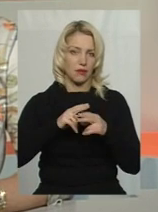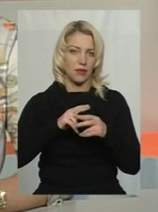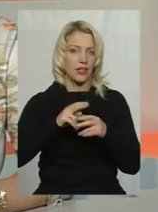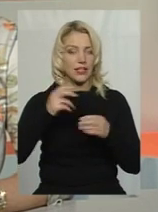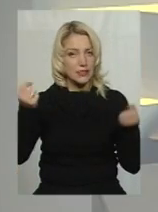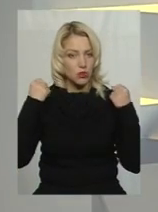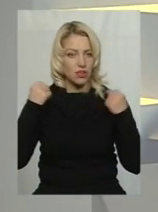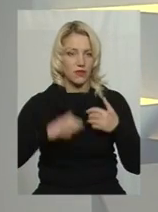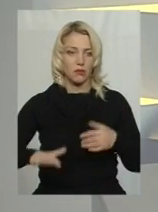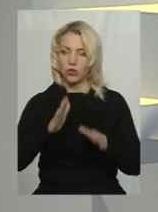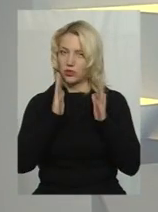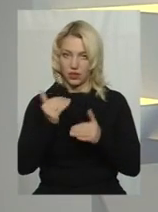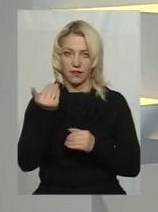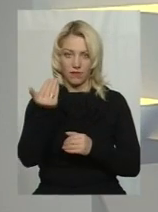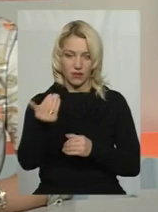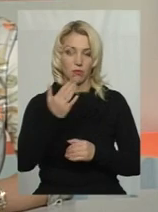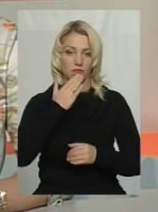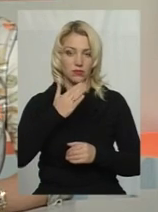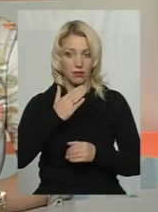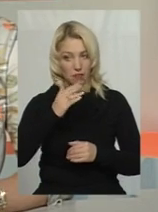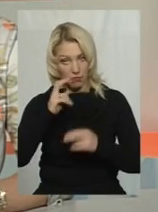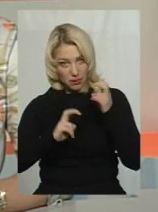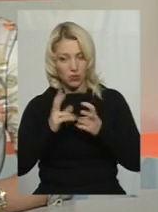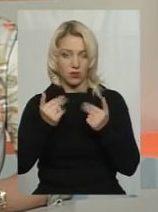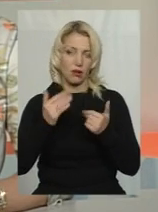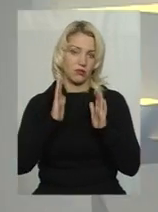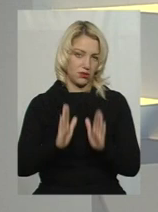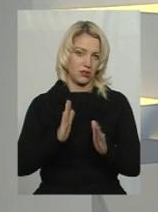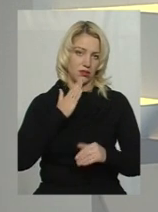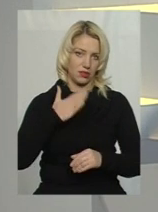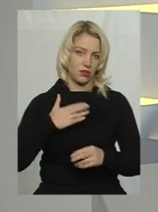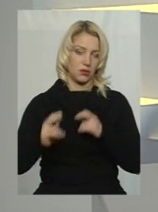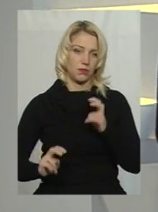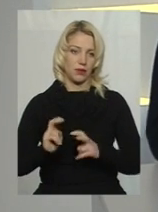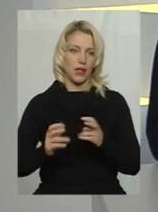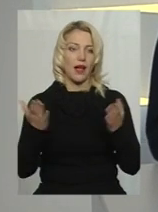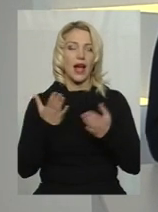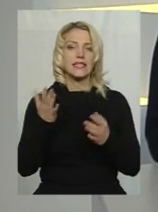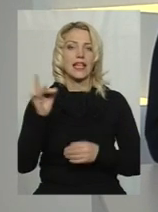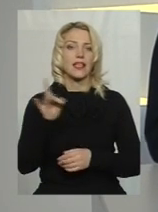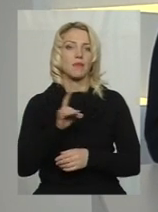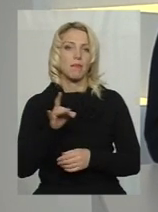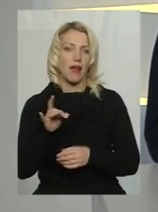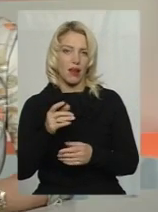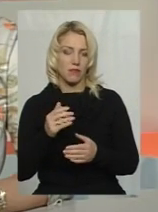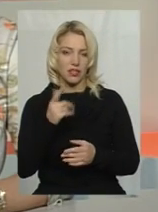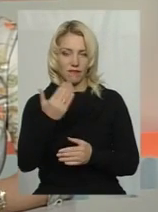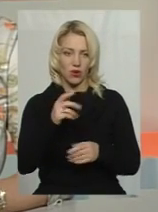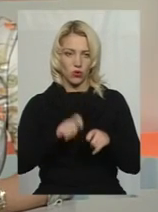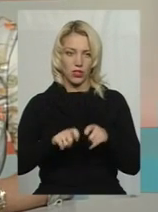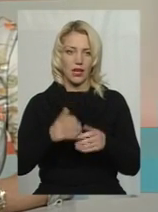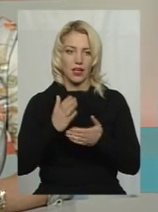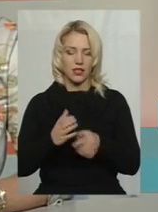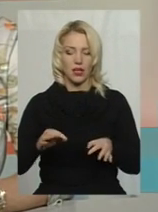Тобто тільки ваше підприємство? На сьогоднішній день, да. А за якими параметрами ви контролюєте ці роботи? Є проєктно